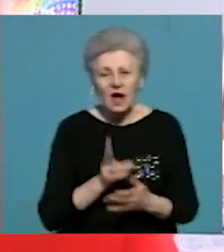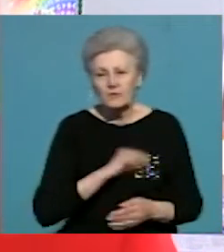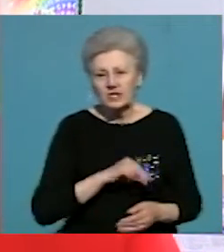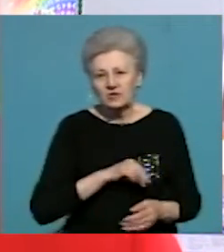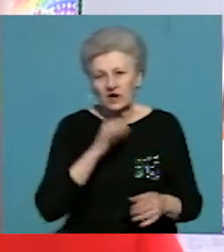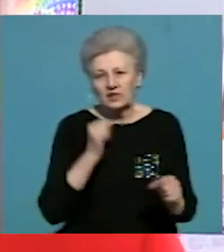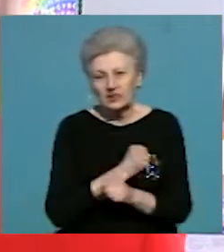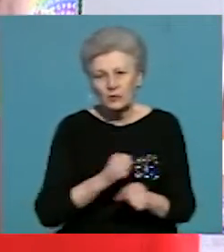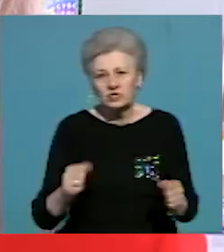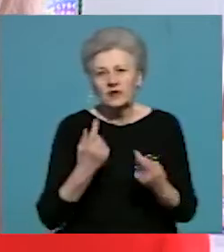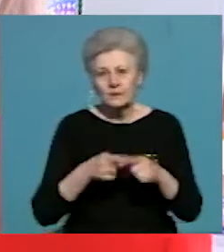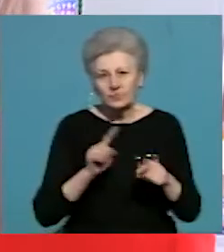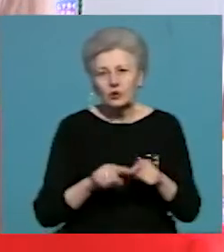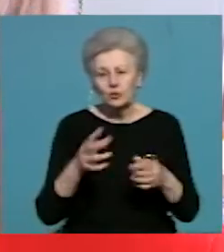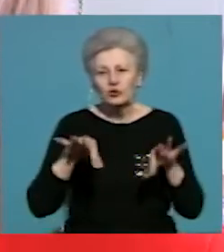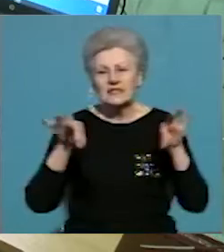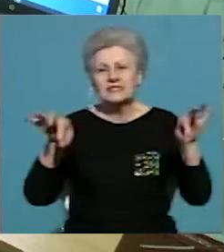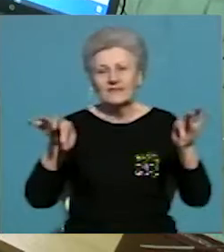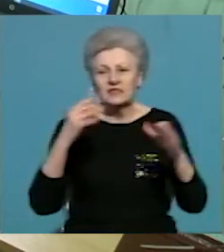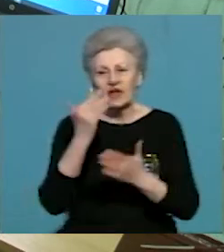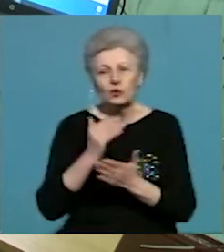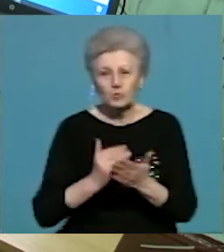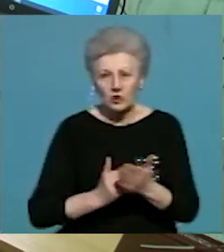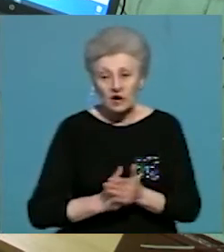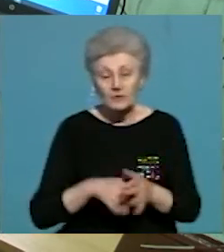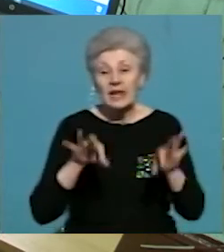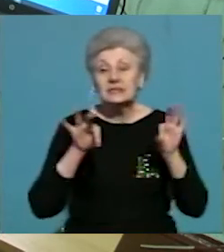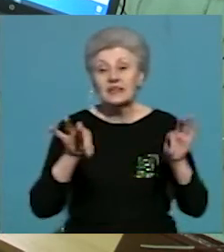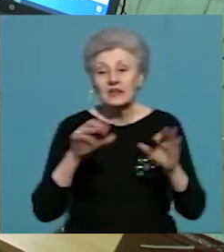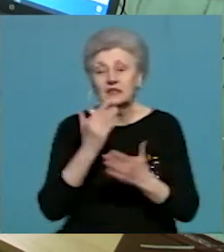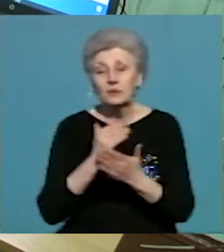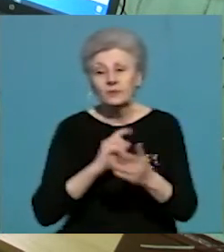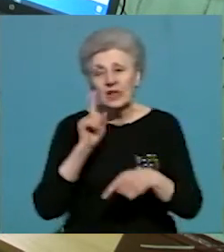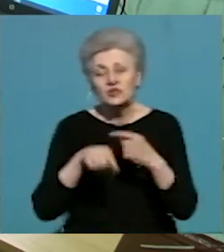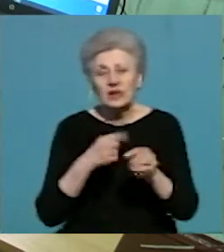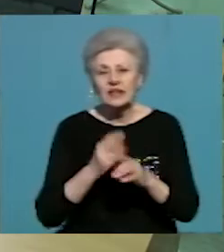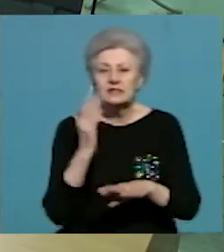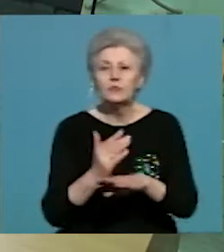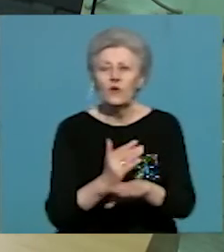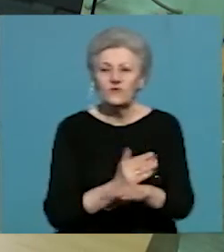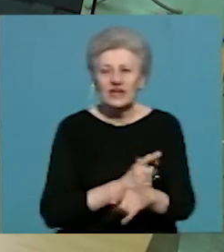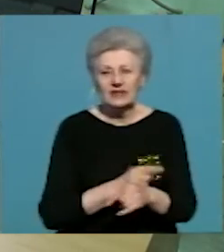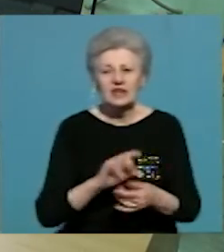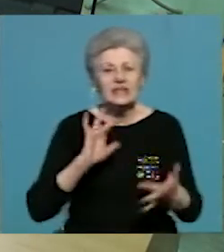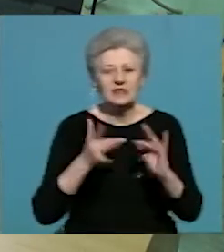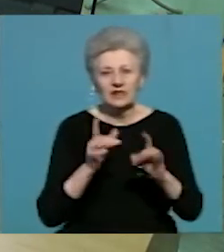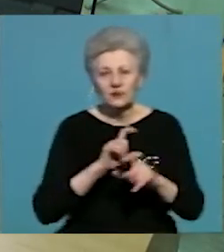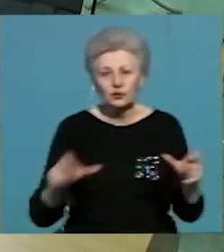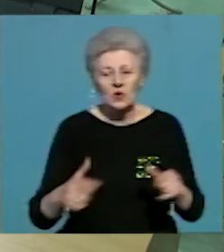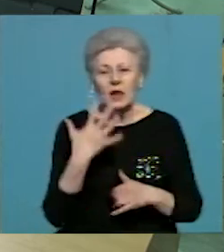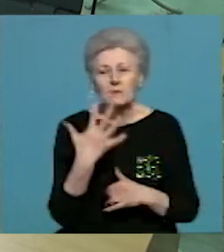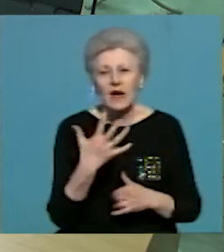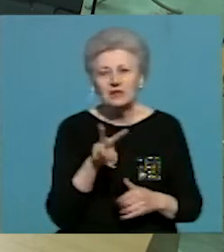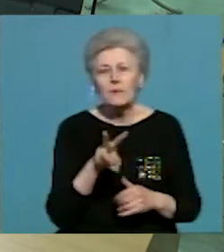зависають програми. Зависають програми через повільний інтернет у школі. Його швидкість – 5 Мбіт на